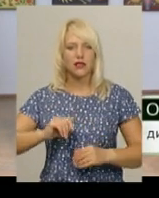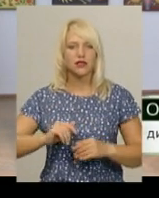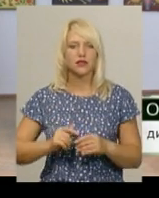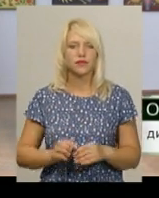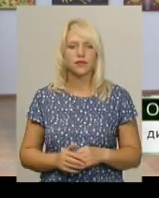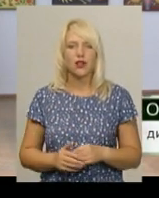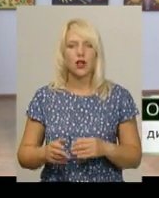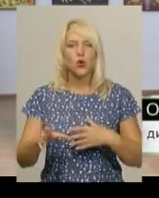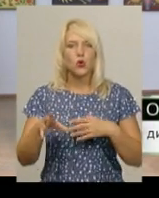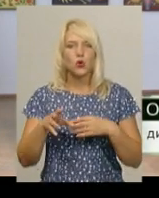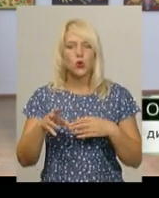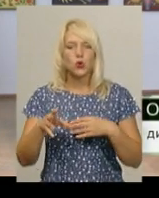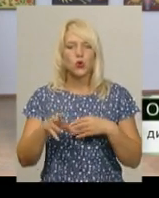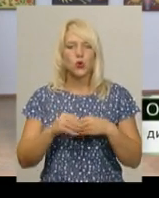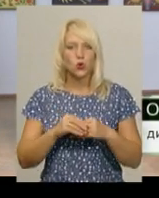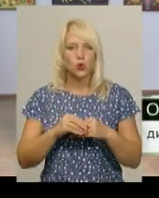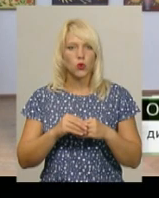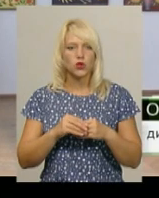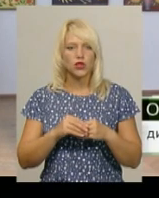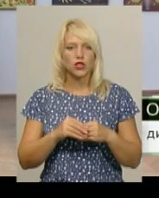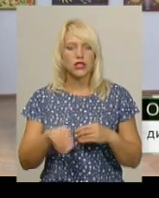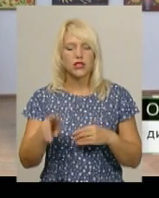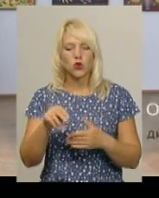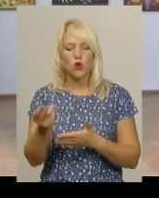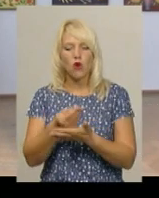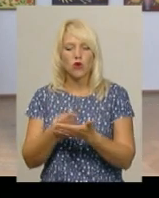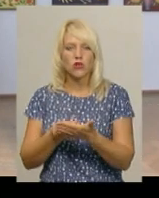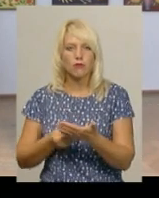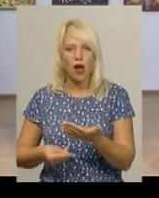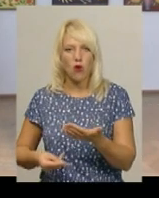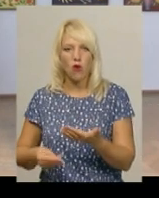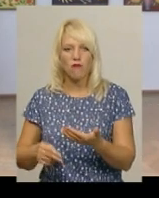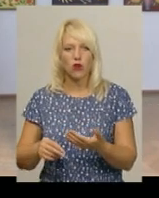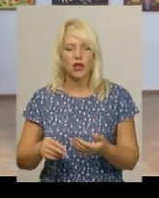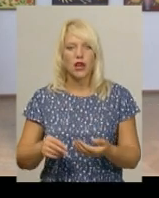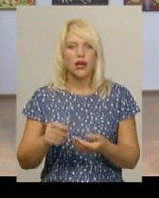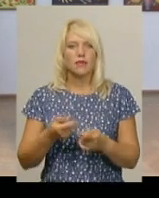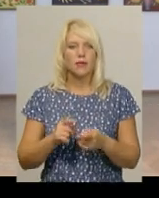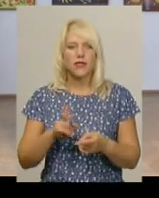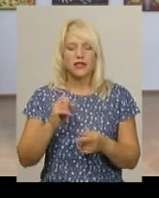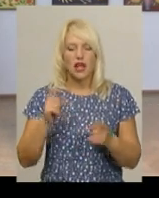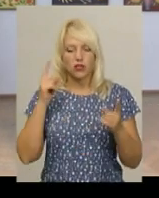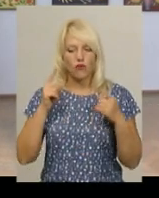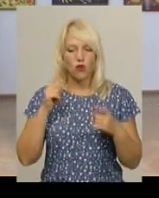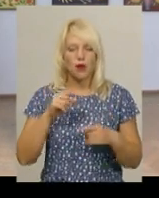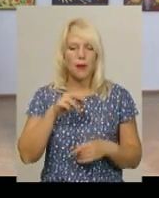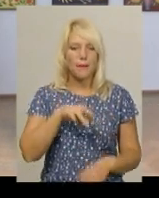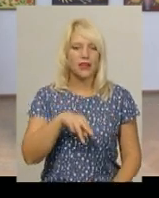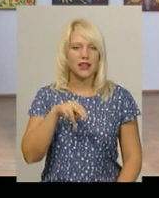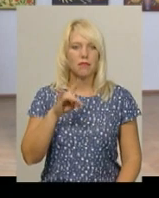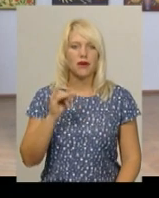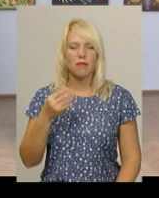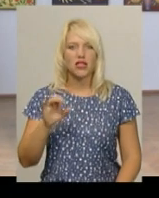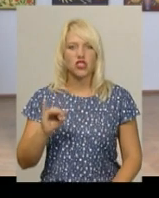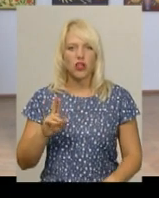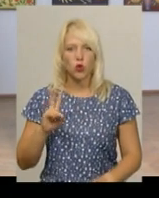долучитися до розмальовок за творами Марії Примеченко. Дітки